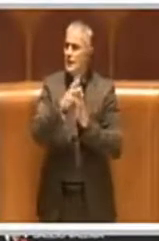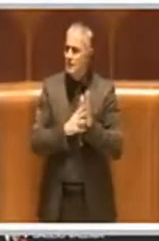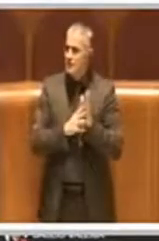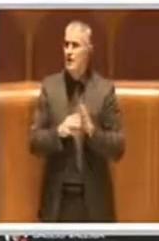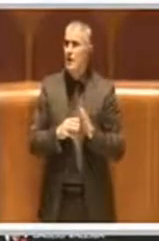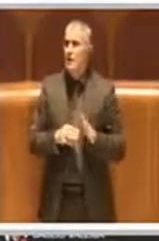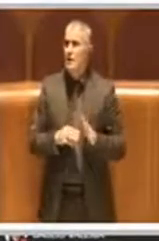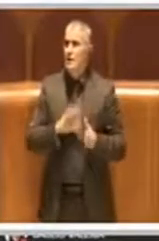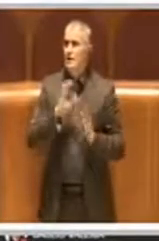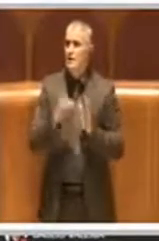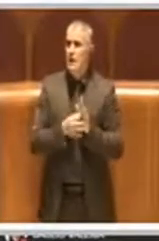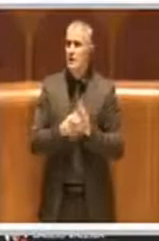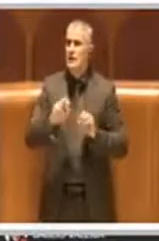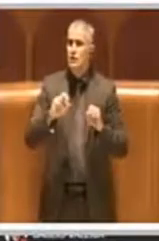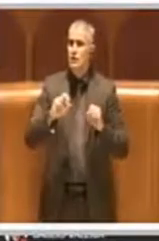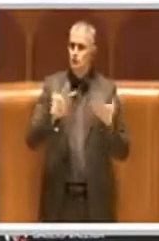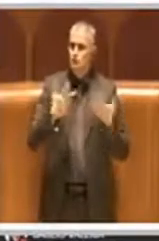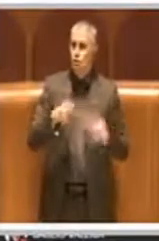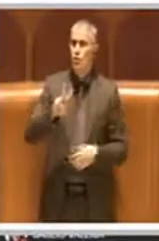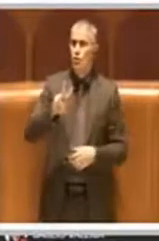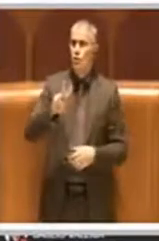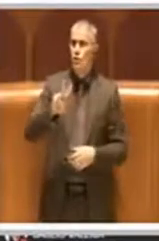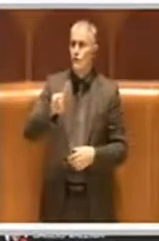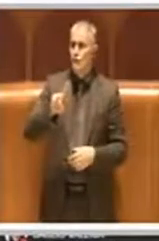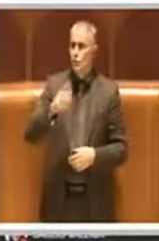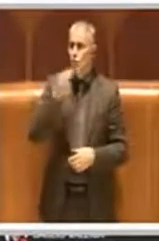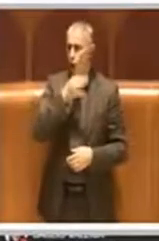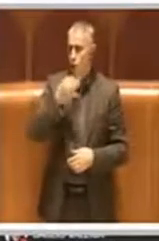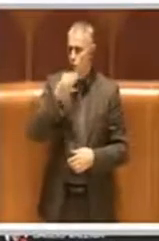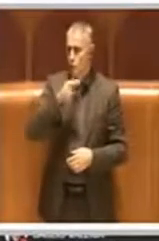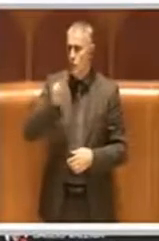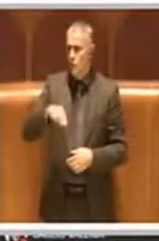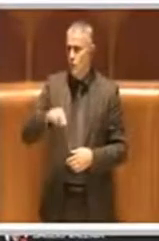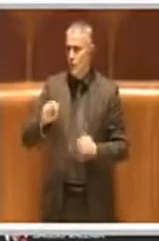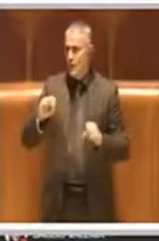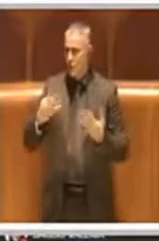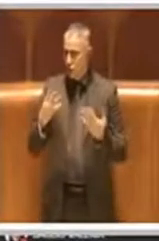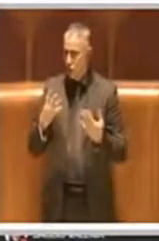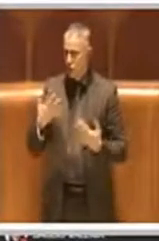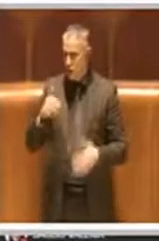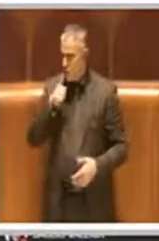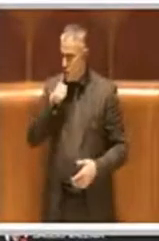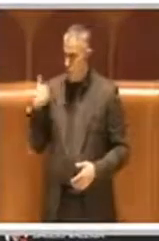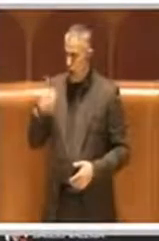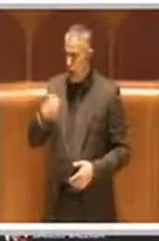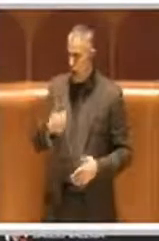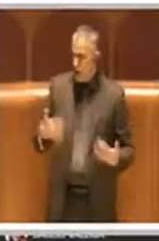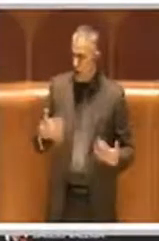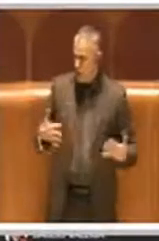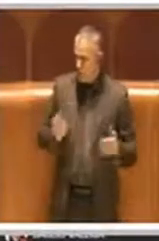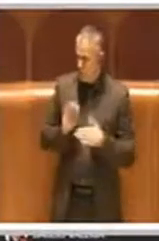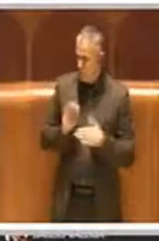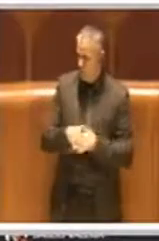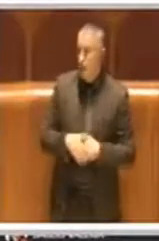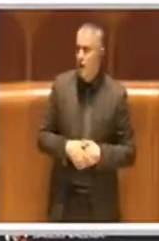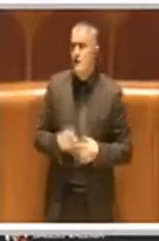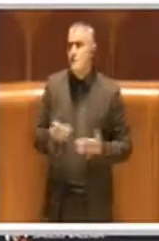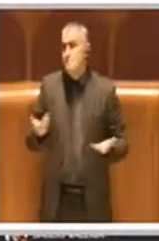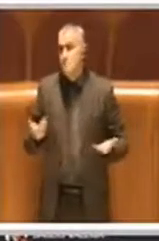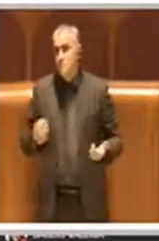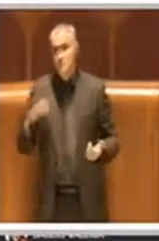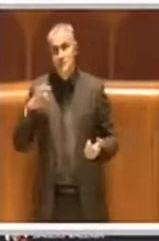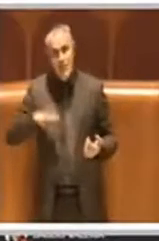pubblica 18-21 ottobre 2019, quindi è passato più di un anno e sarà interessante sapere e